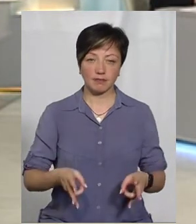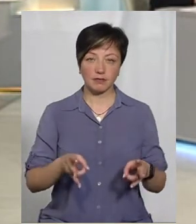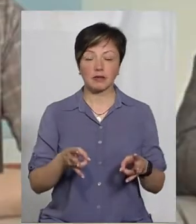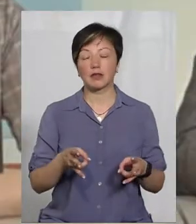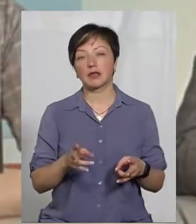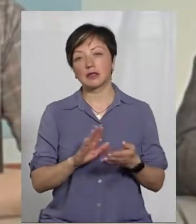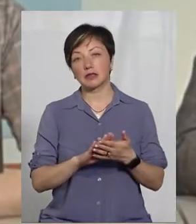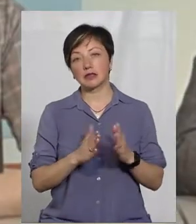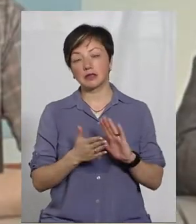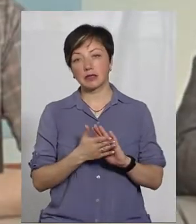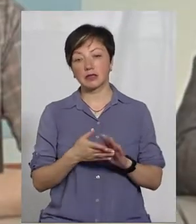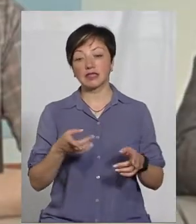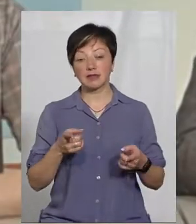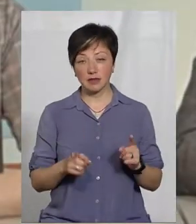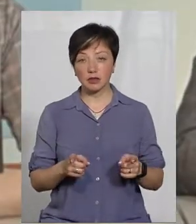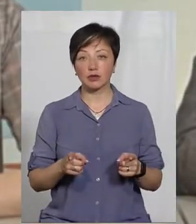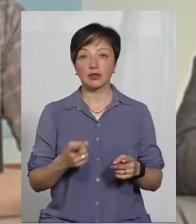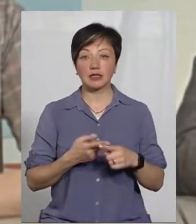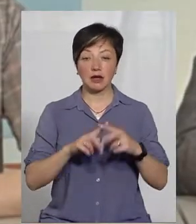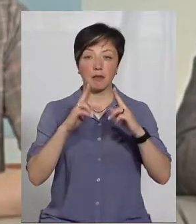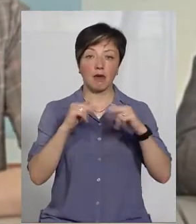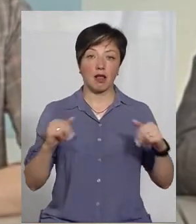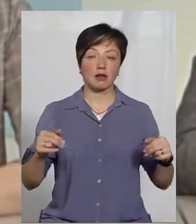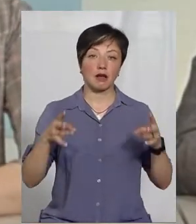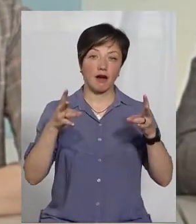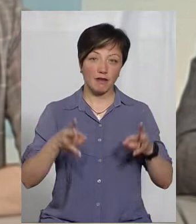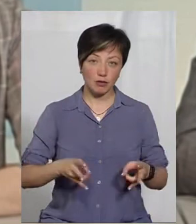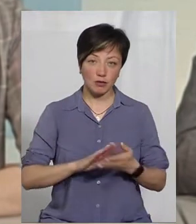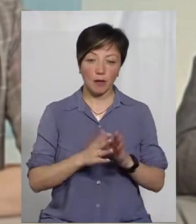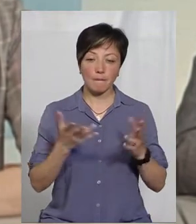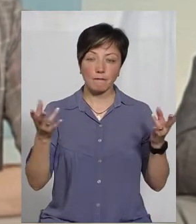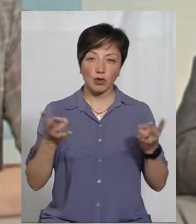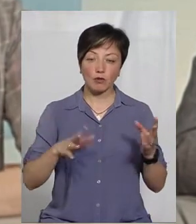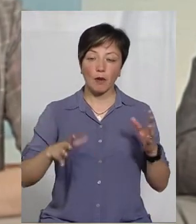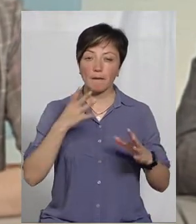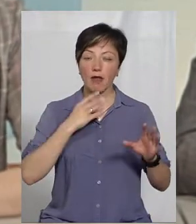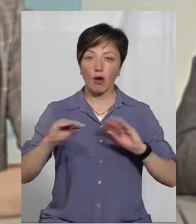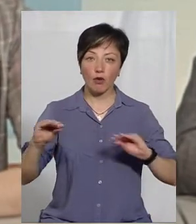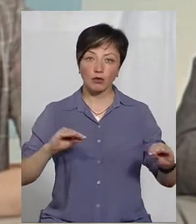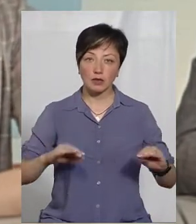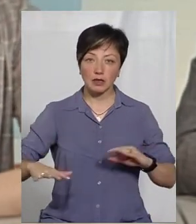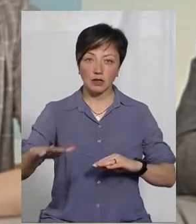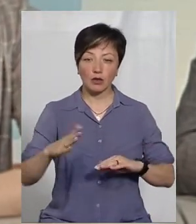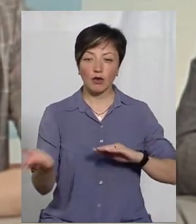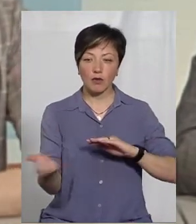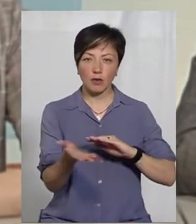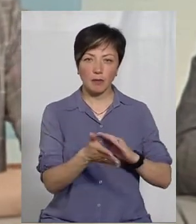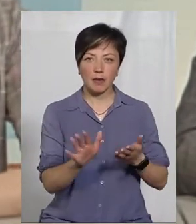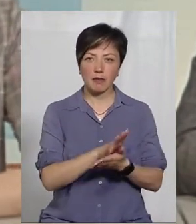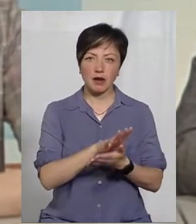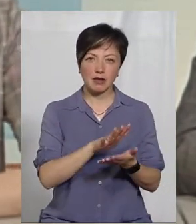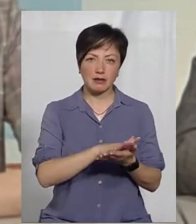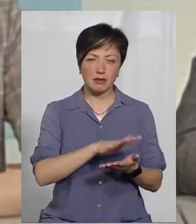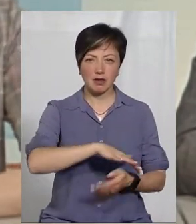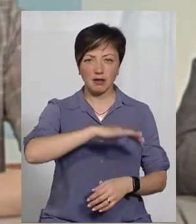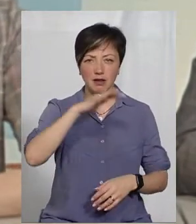Звісно, садиба знаходиться в аварійному стані, потребує благоустрою території, вирубування чагарників, прибирання сміття, яке